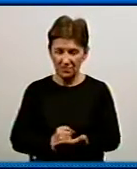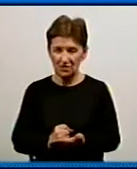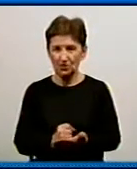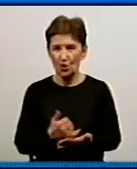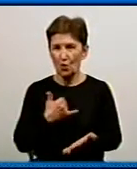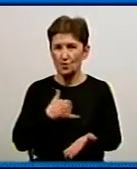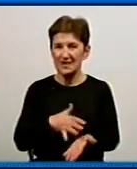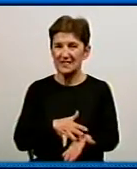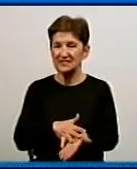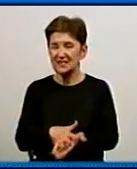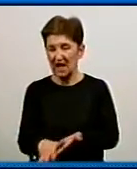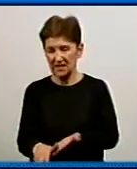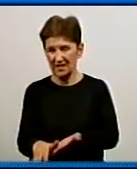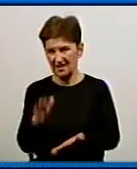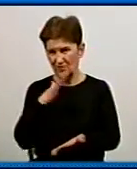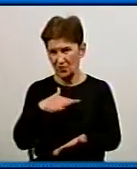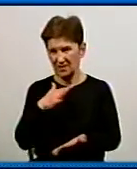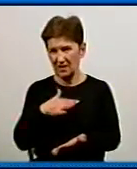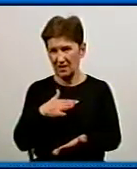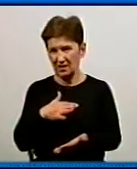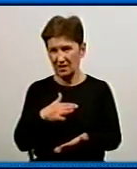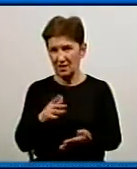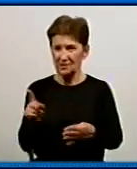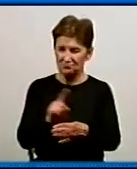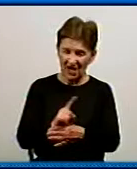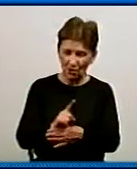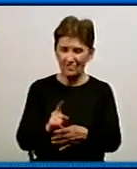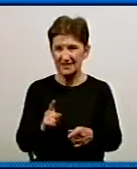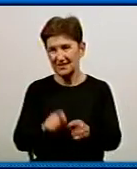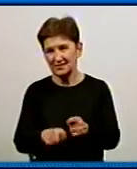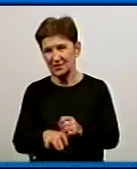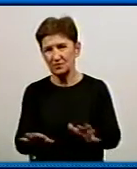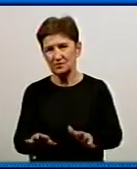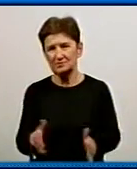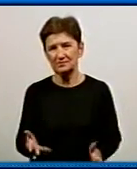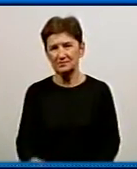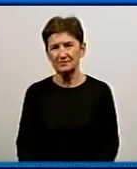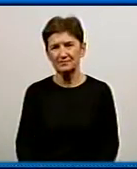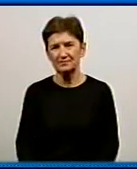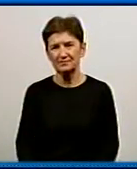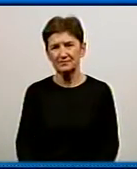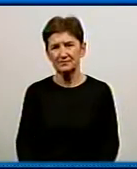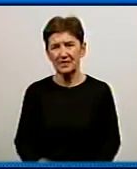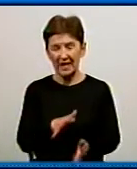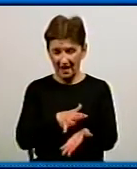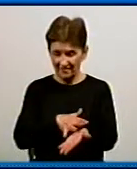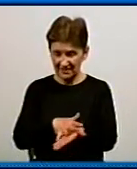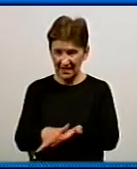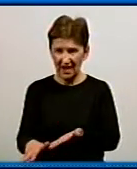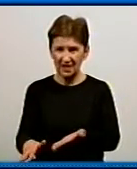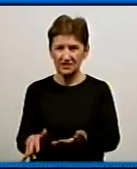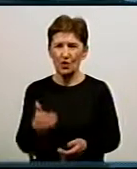втрати у нас сьогодні керовані чи не керовані взагалі у водопровідно-конденсаційному господарстві? Втрати в води мається на увазі? Втрати керовані.